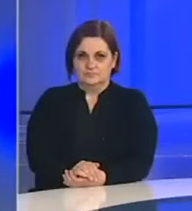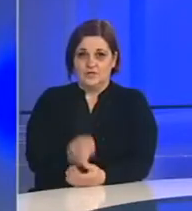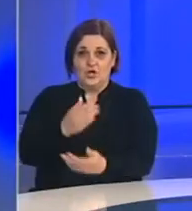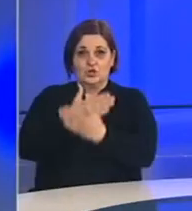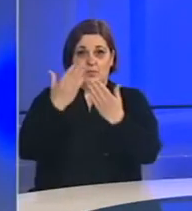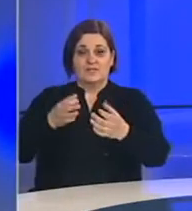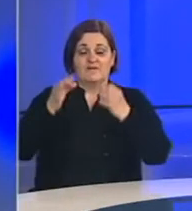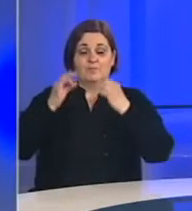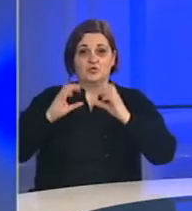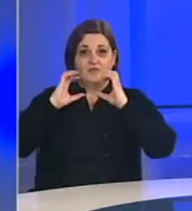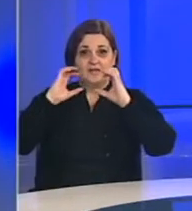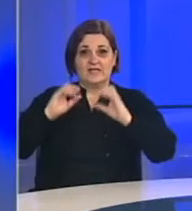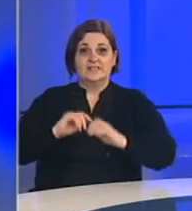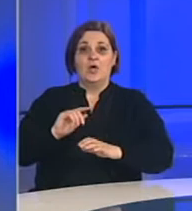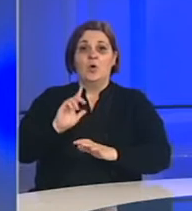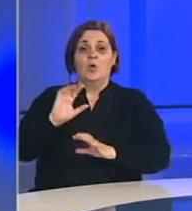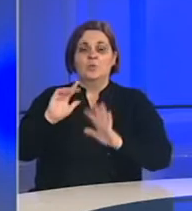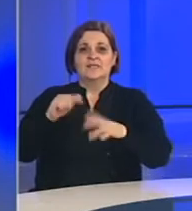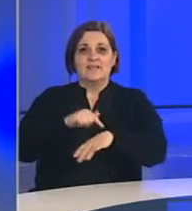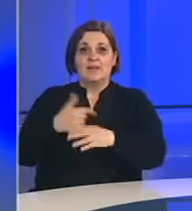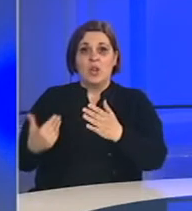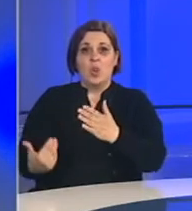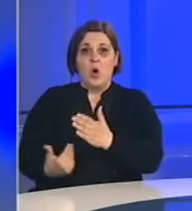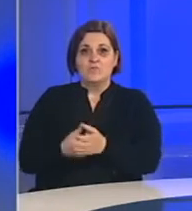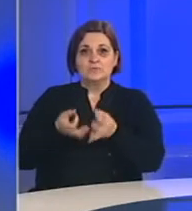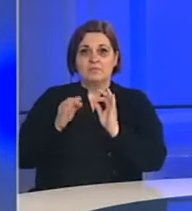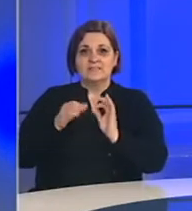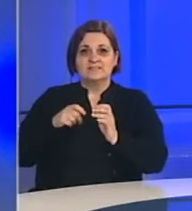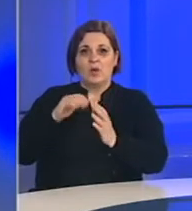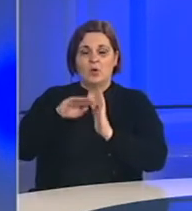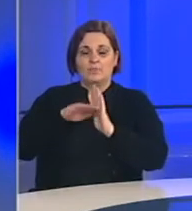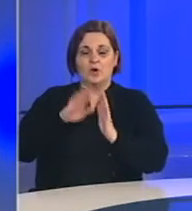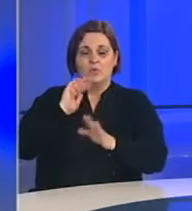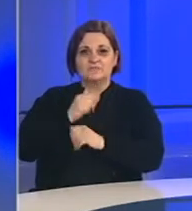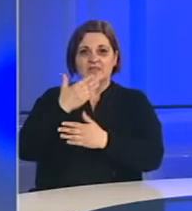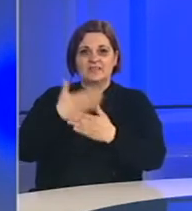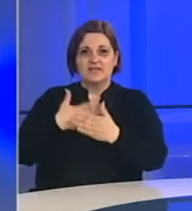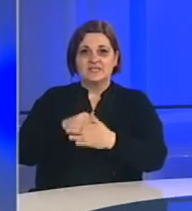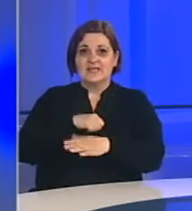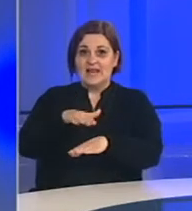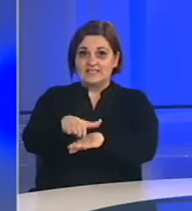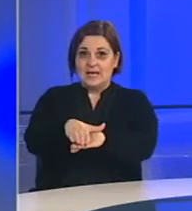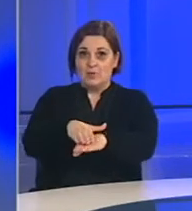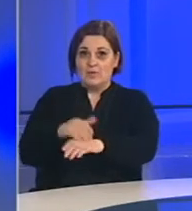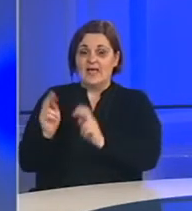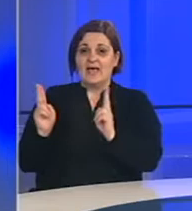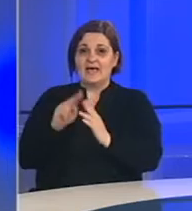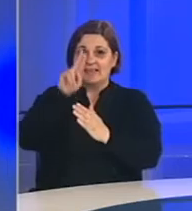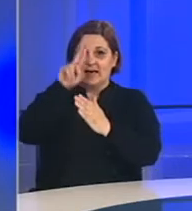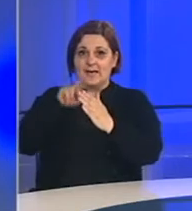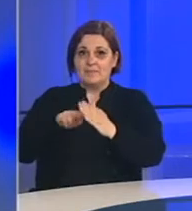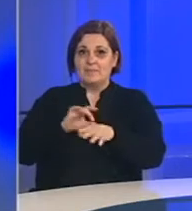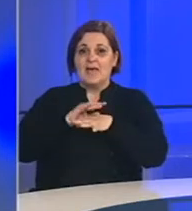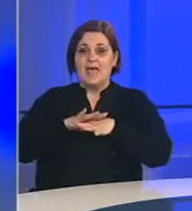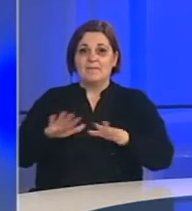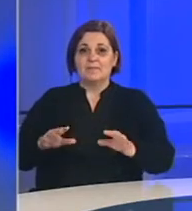Dobar dan, poštovani gledalci. U 17. sati vrijeme je za novo izdanje specijalnog programa BHT1. Na samom početku donosimo kratak pregled